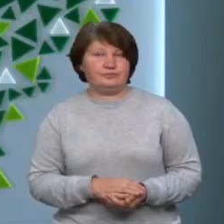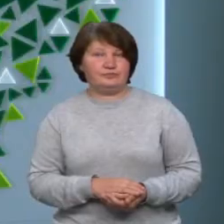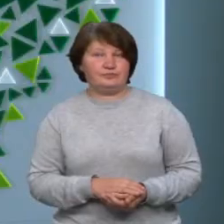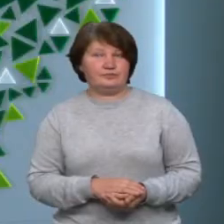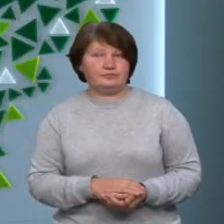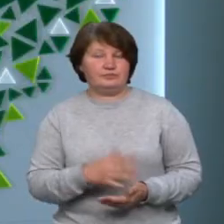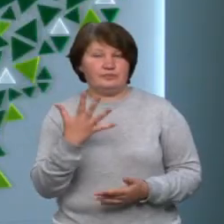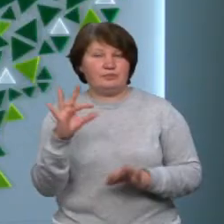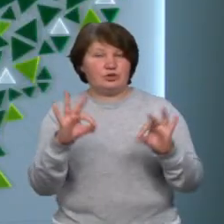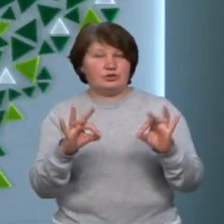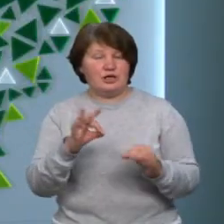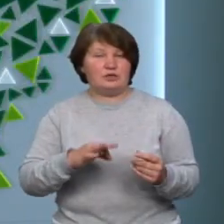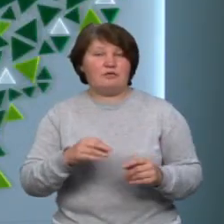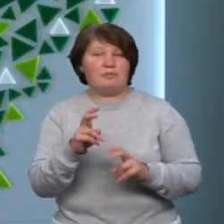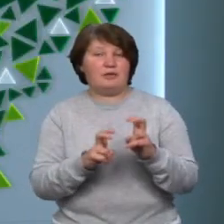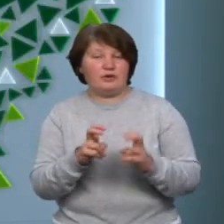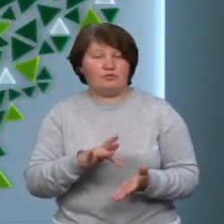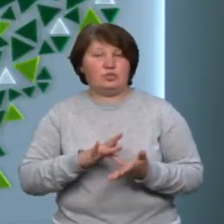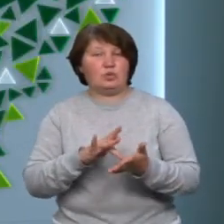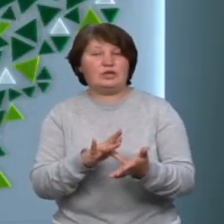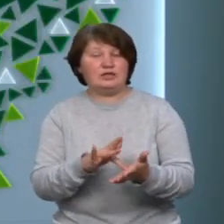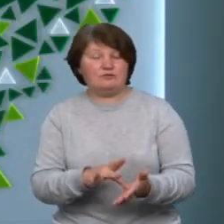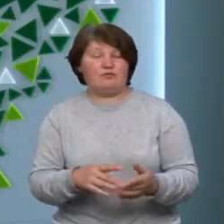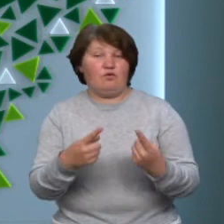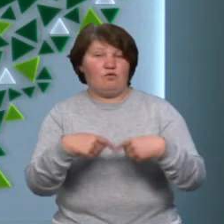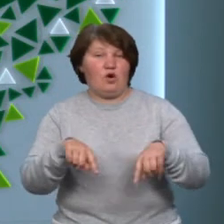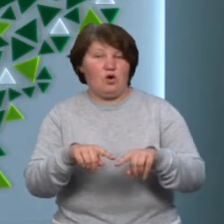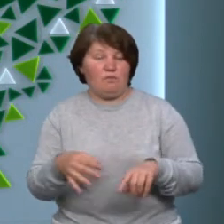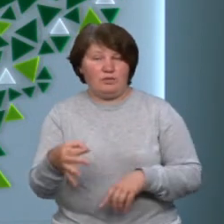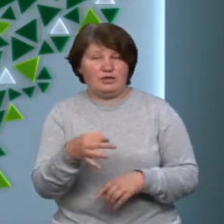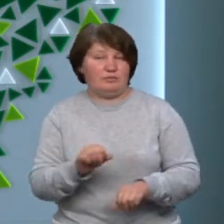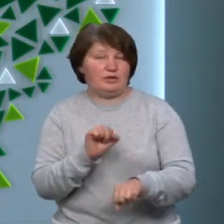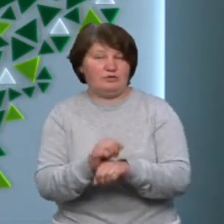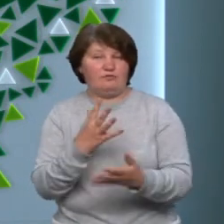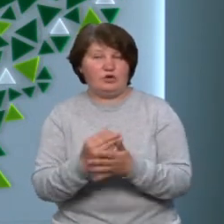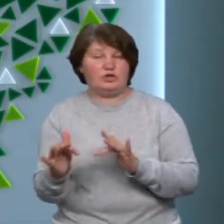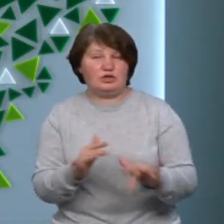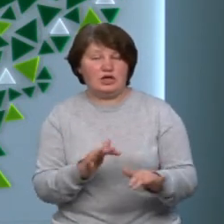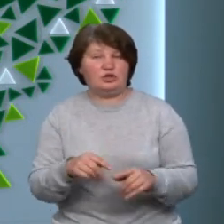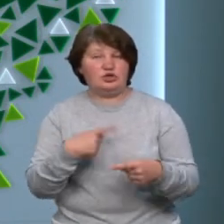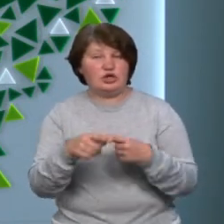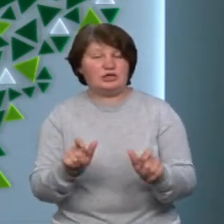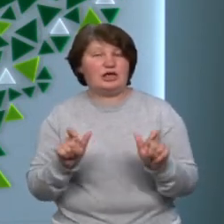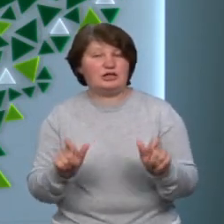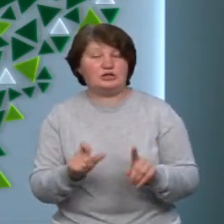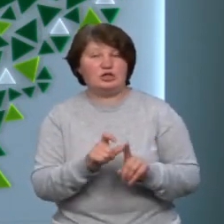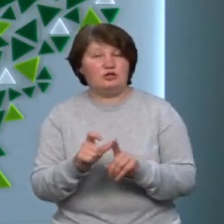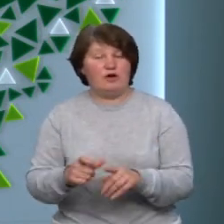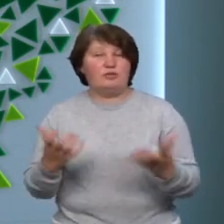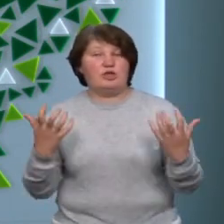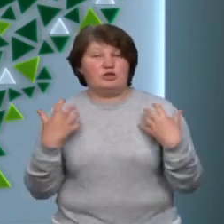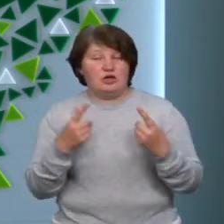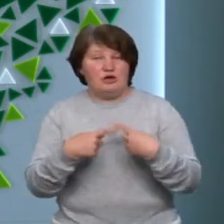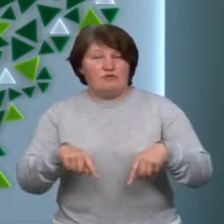5% підприємств у сфері туризму в області вже припинили свою діяльність внаслідок карантину. За словами начальника відділу туризму